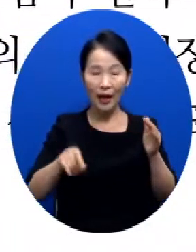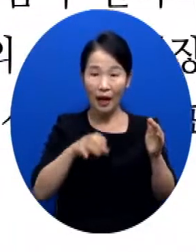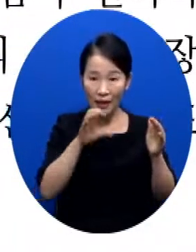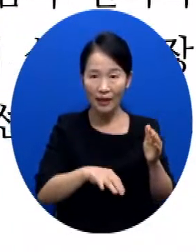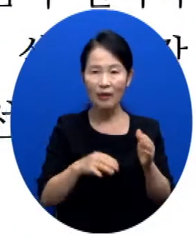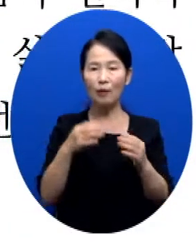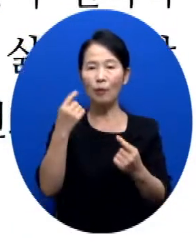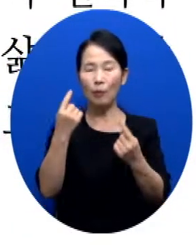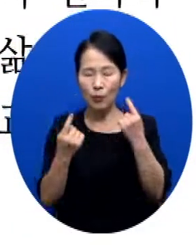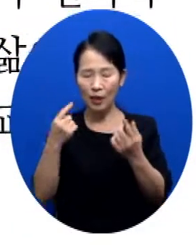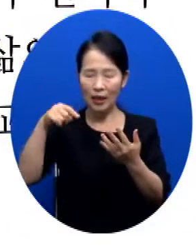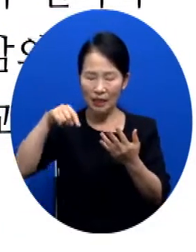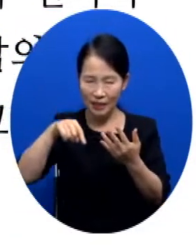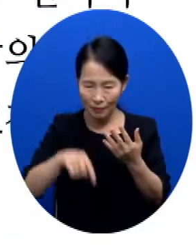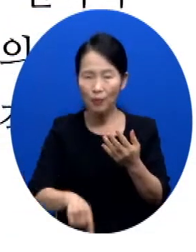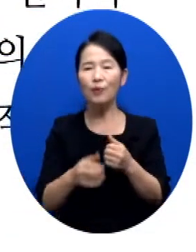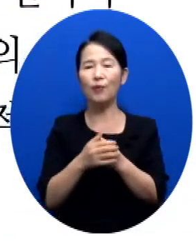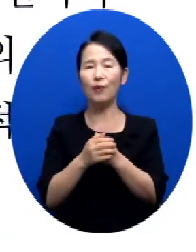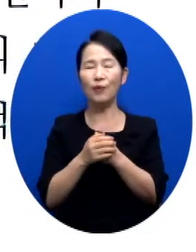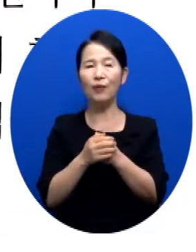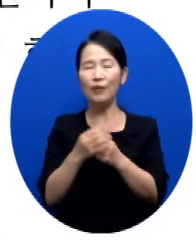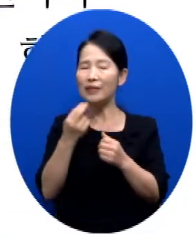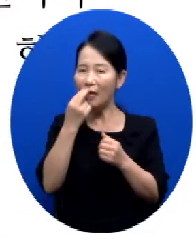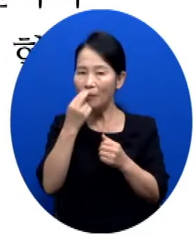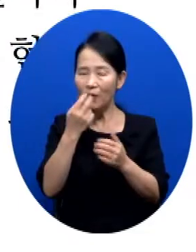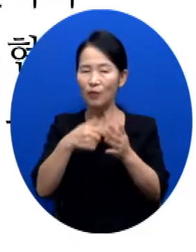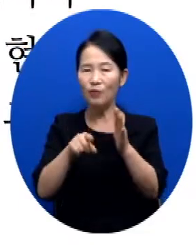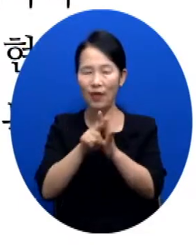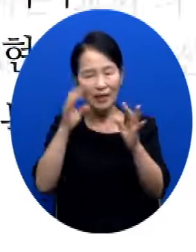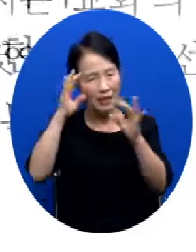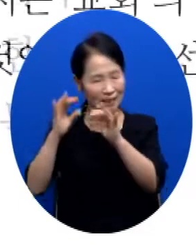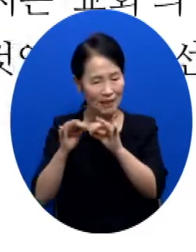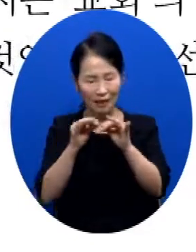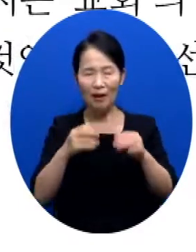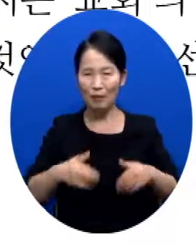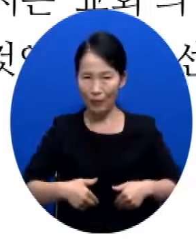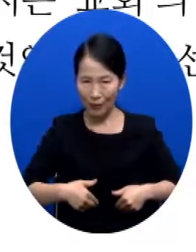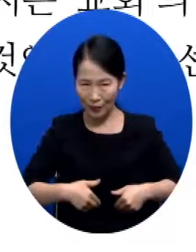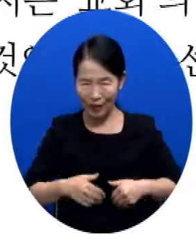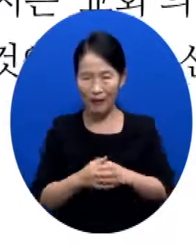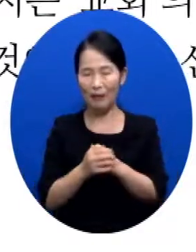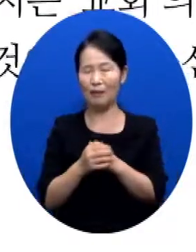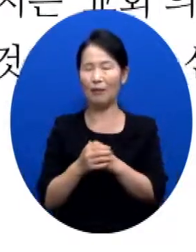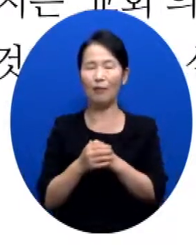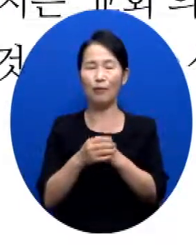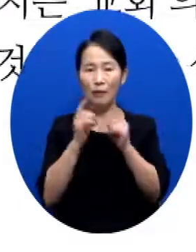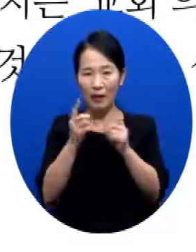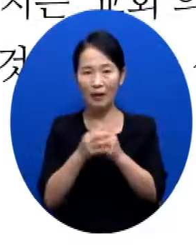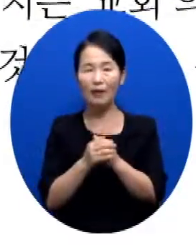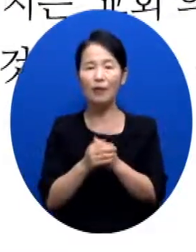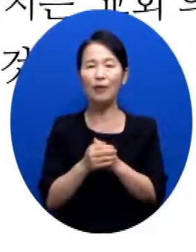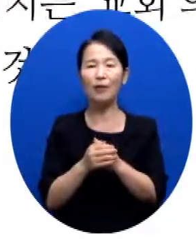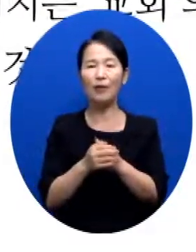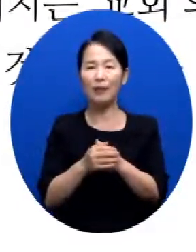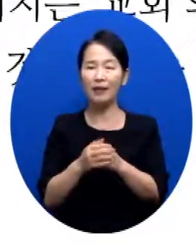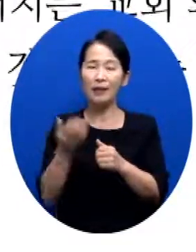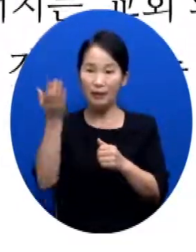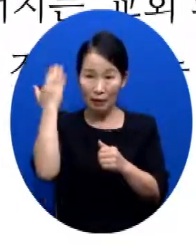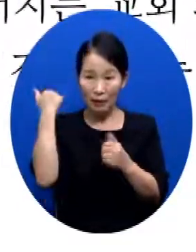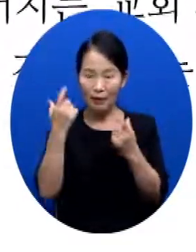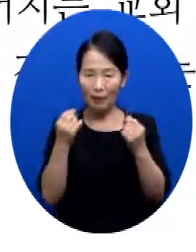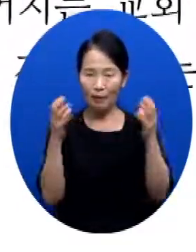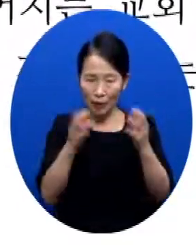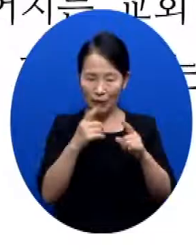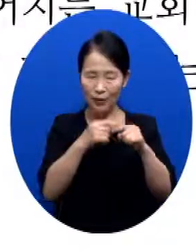깊고 본질적인 생명을 위한 일치가 이루어져야 한다며 코로나19 이전에 모이는 교회를 회복하는 것을 넘어